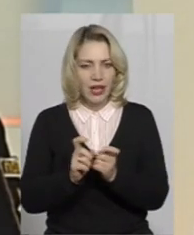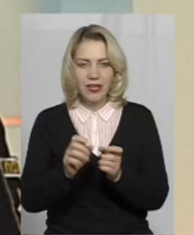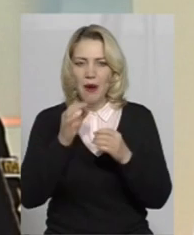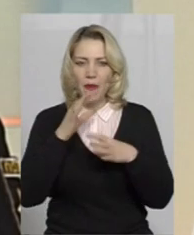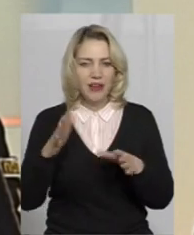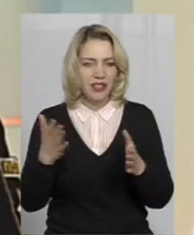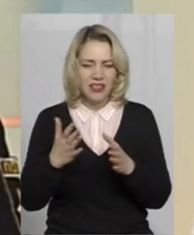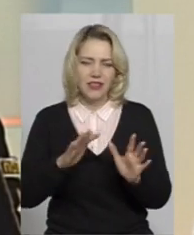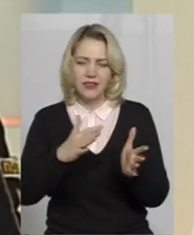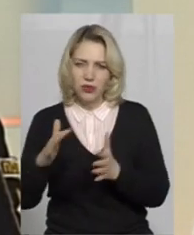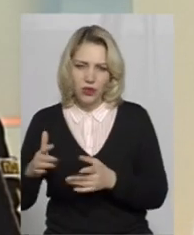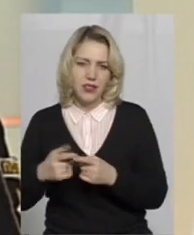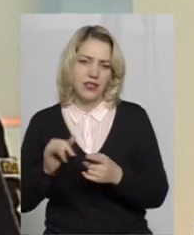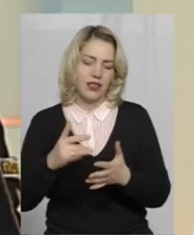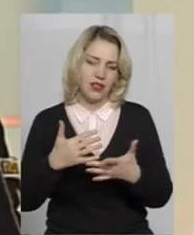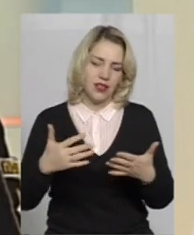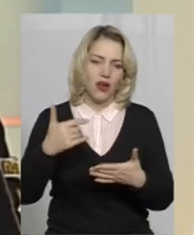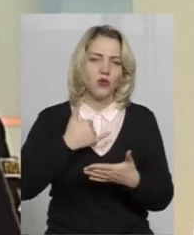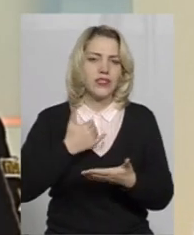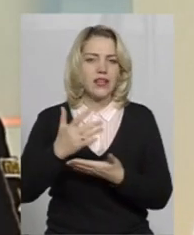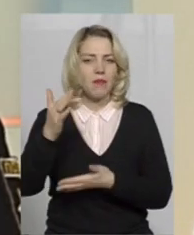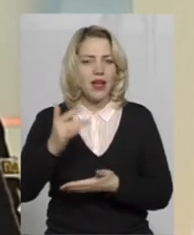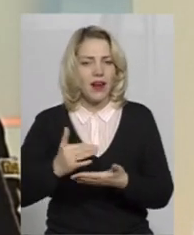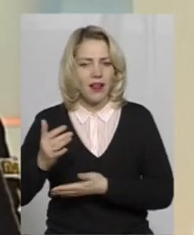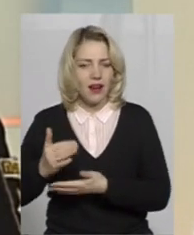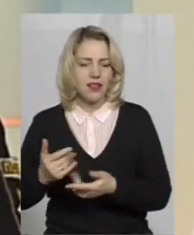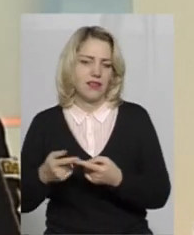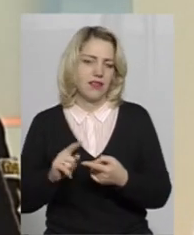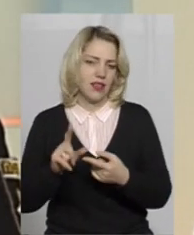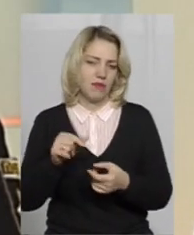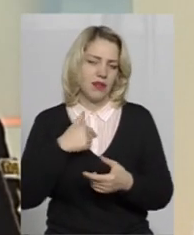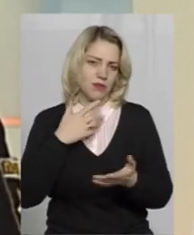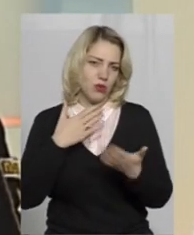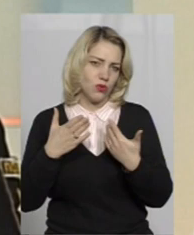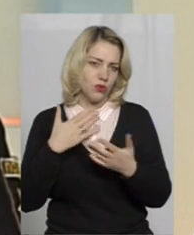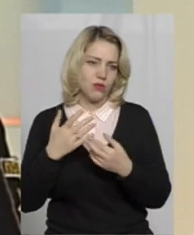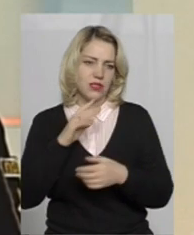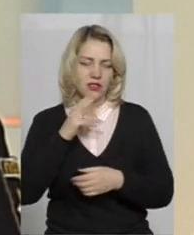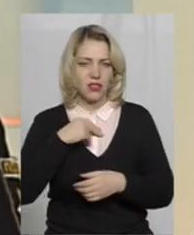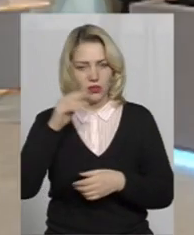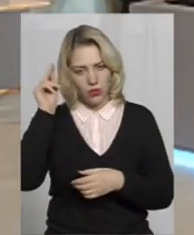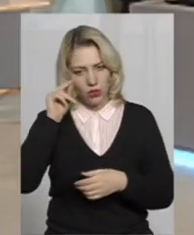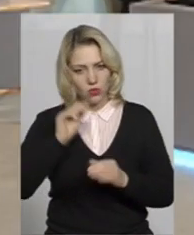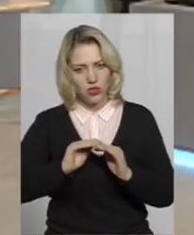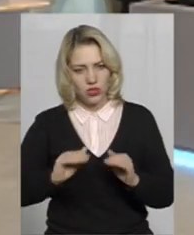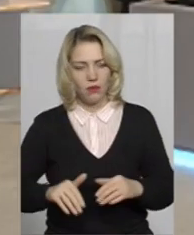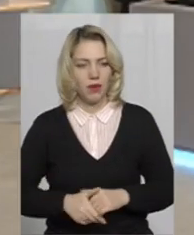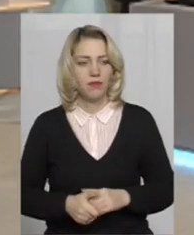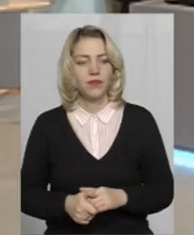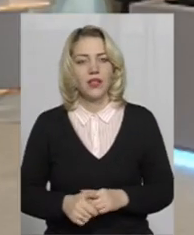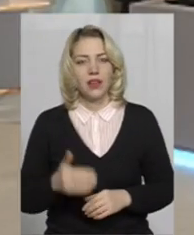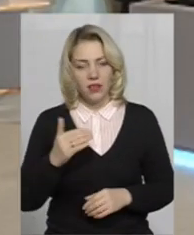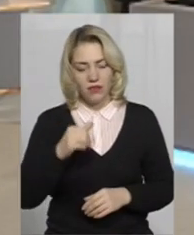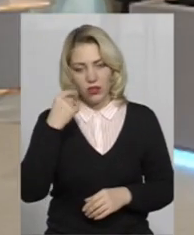булінг і так далі. Тобто, в нас є конкретний перелік, у яких ми вже безпосередньо спілкуємося з нашими учнями. Ви